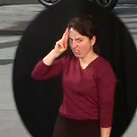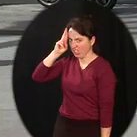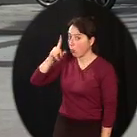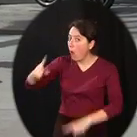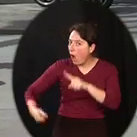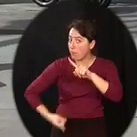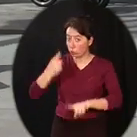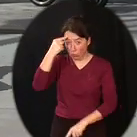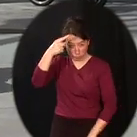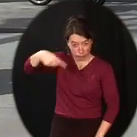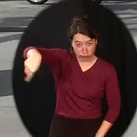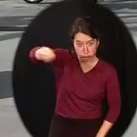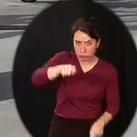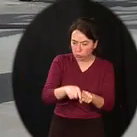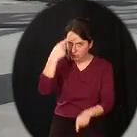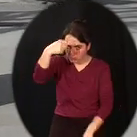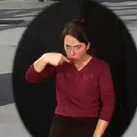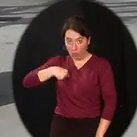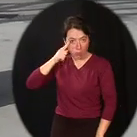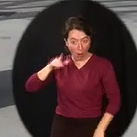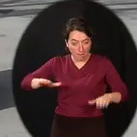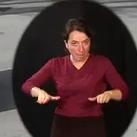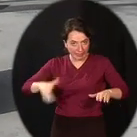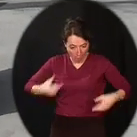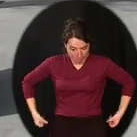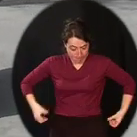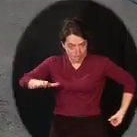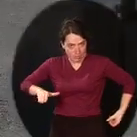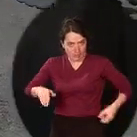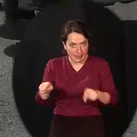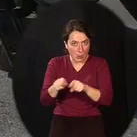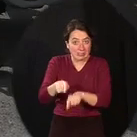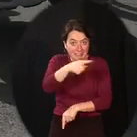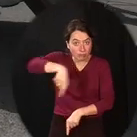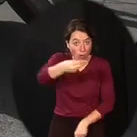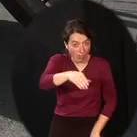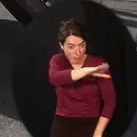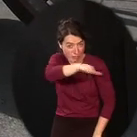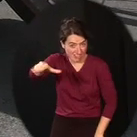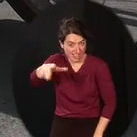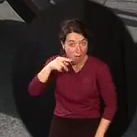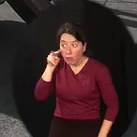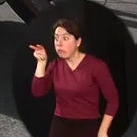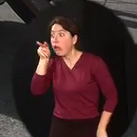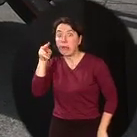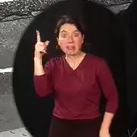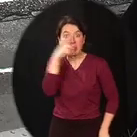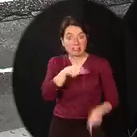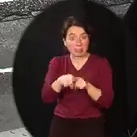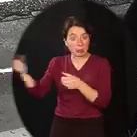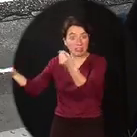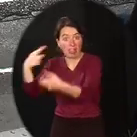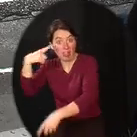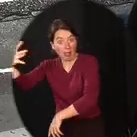important, surtout pour vous et pour moi, car nous sommes plus petits et c'est plus difficile de voir et d'être vus. Il est extrêmement